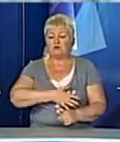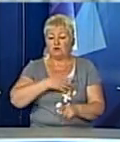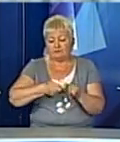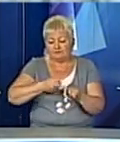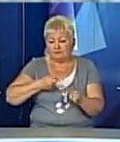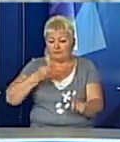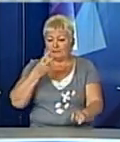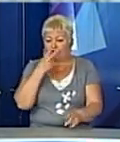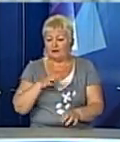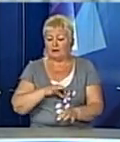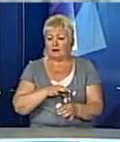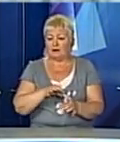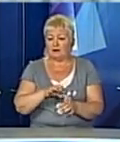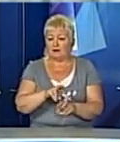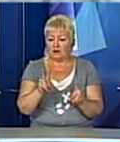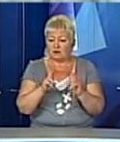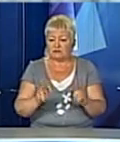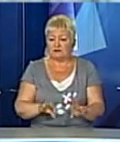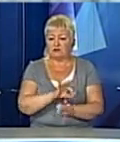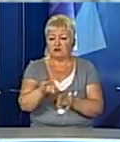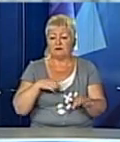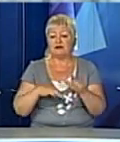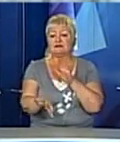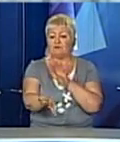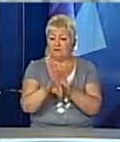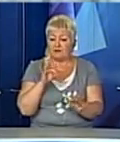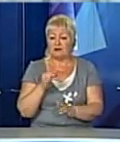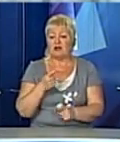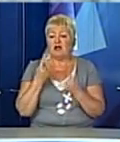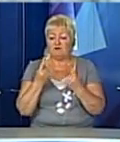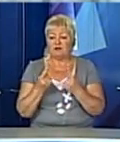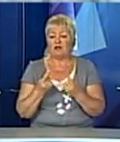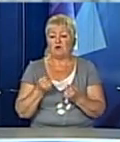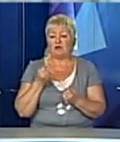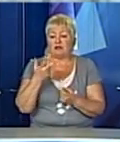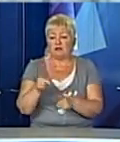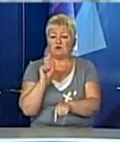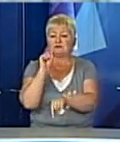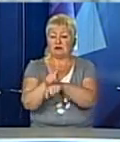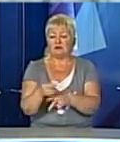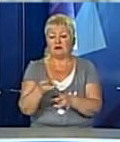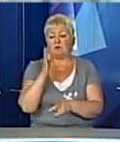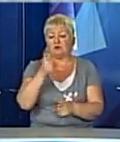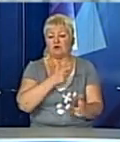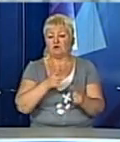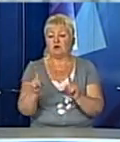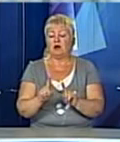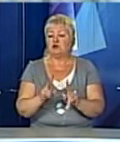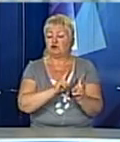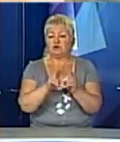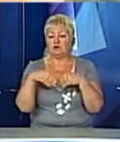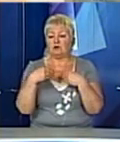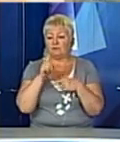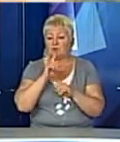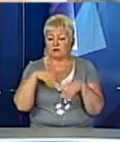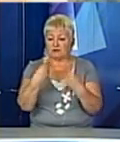вибирати. Нас вибрали дуже великої кількості заявок, тому треба бути готовим до того, що ніхто не буде давати гроші